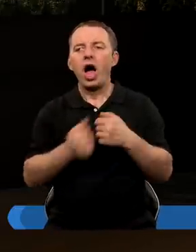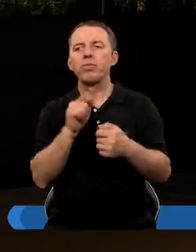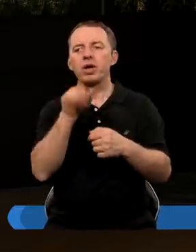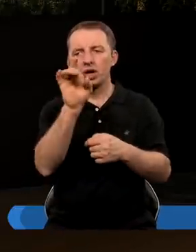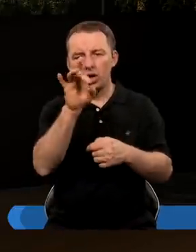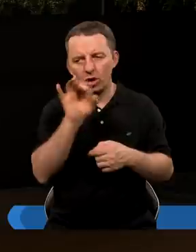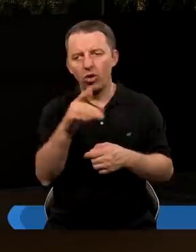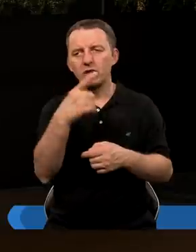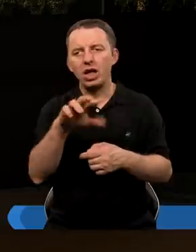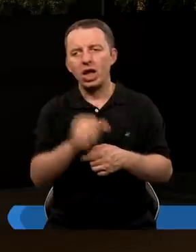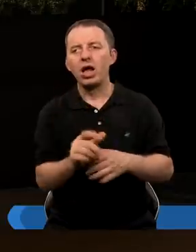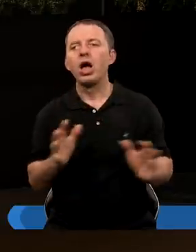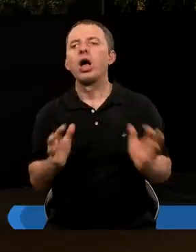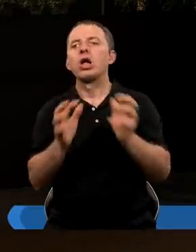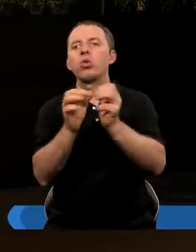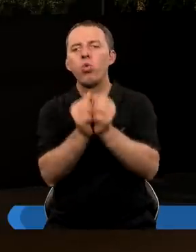go tylko